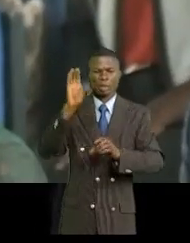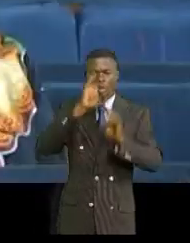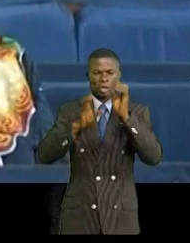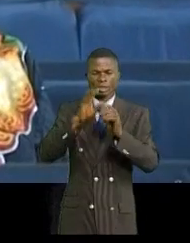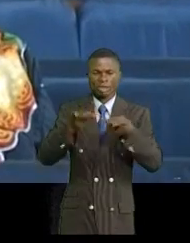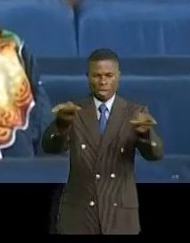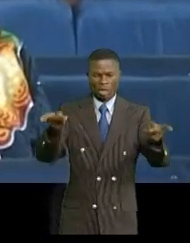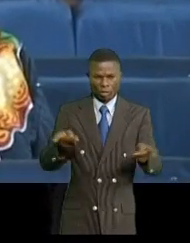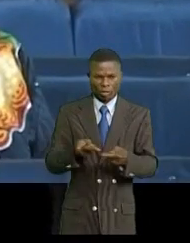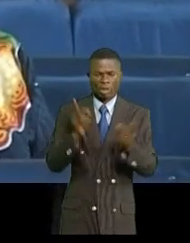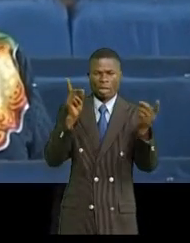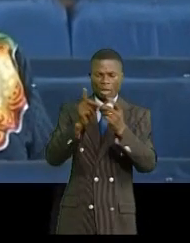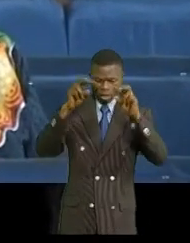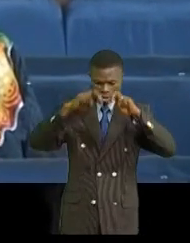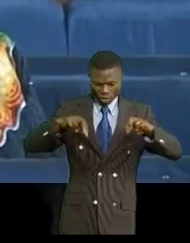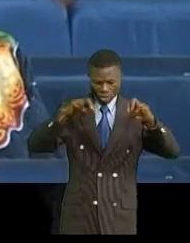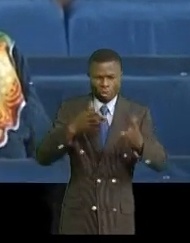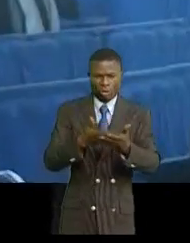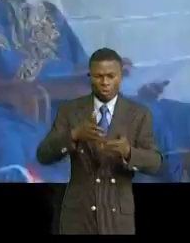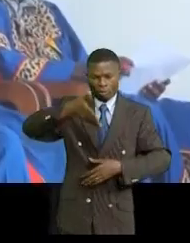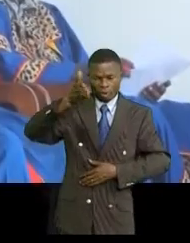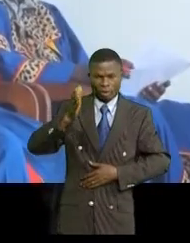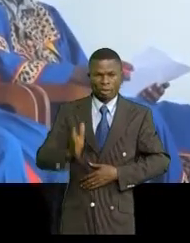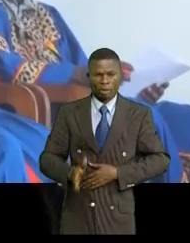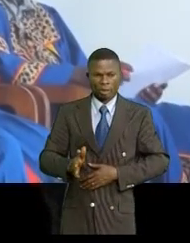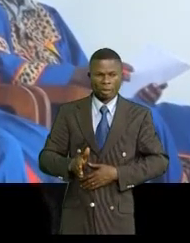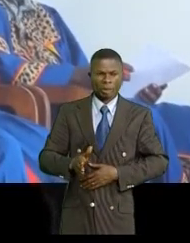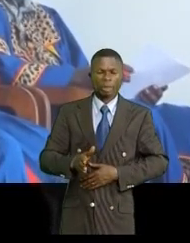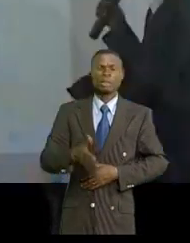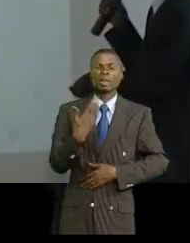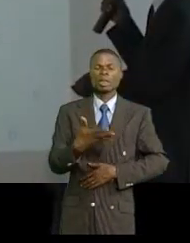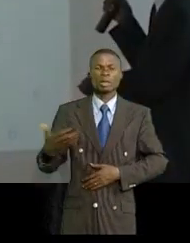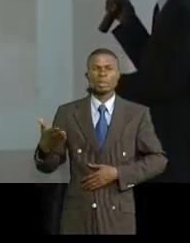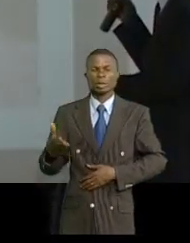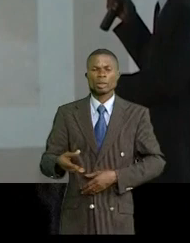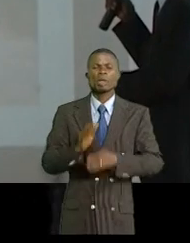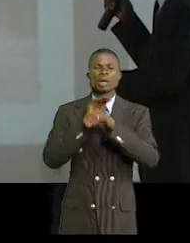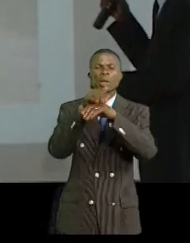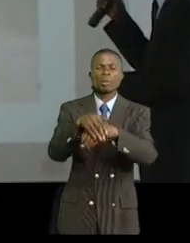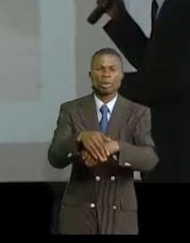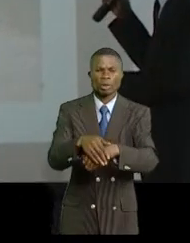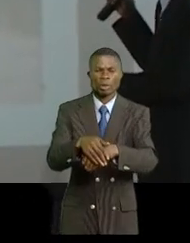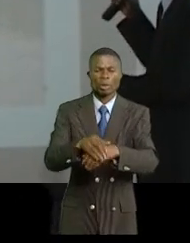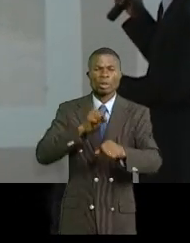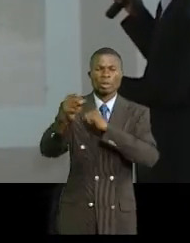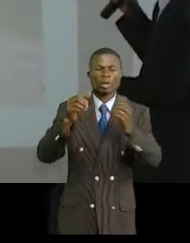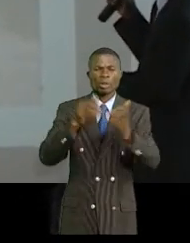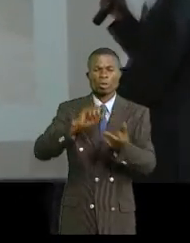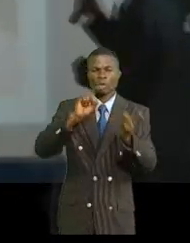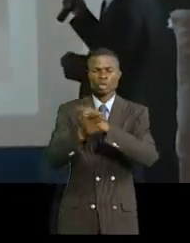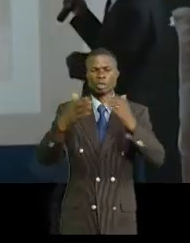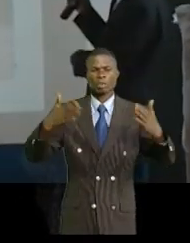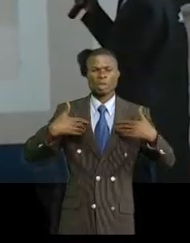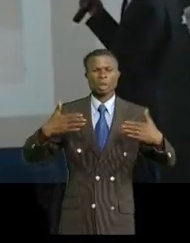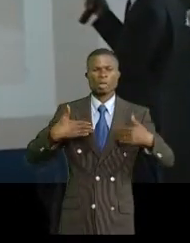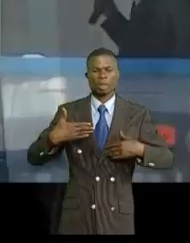a affronté cette recherche des spécialisations en algues pour apporter sa contribution dans la lutte contre les changements climatiques.